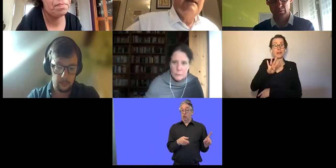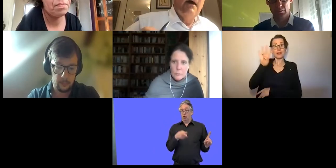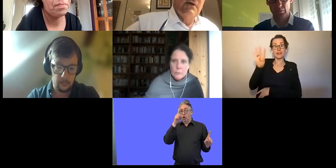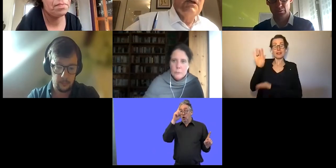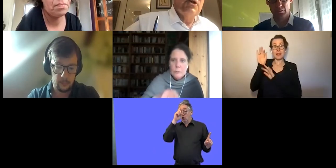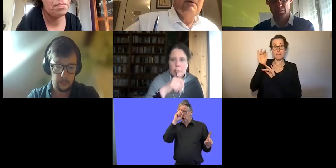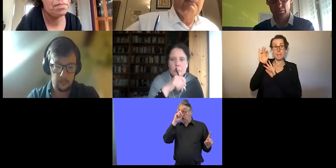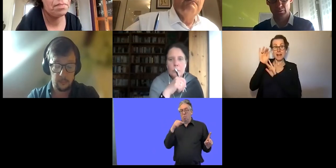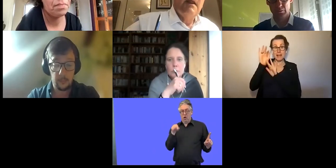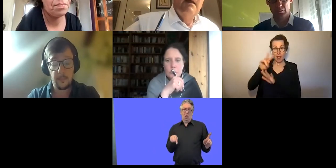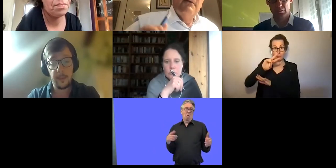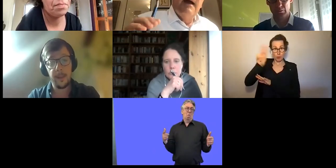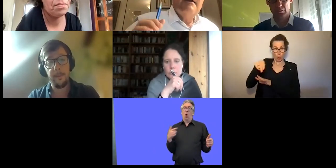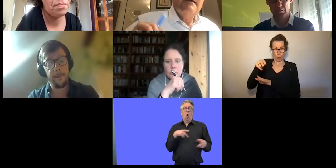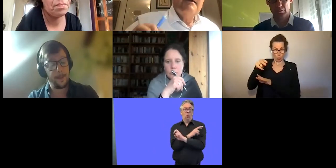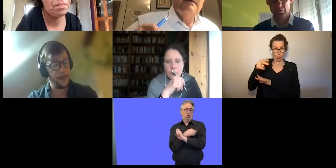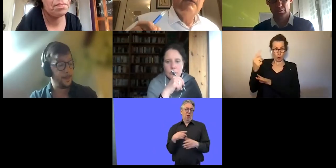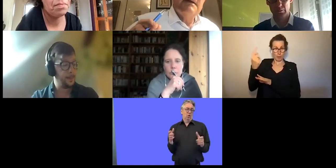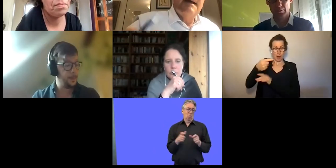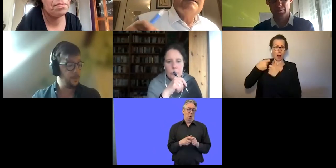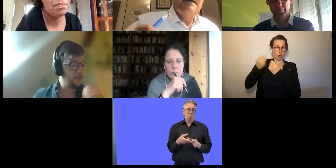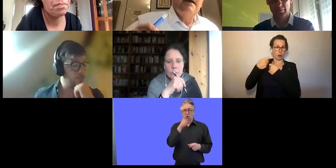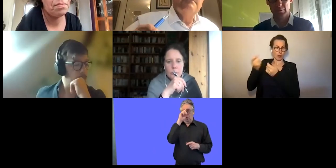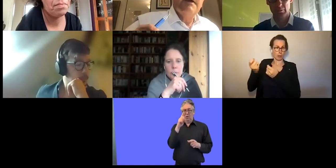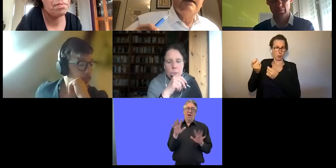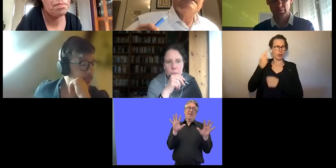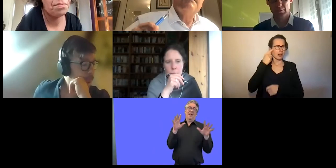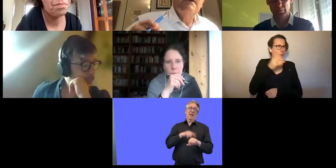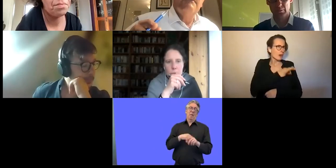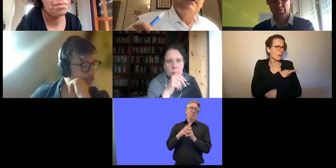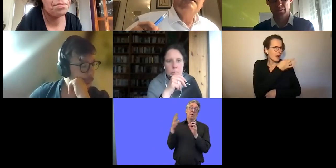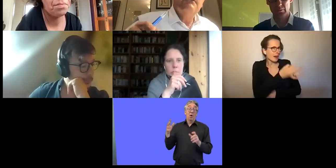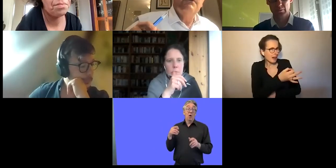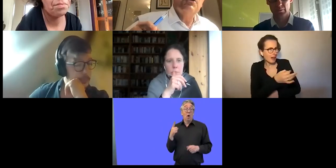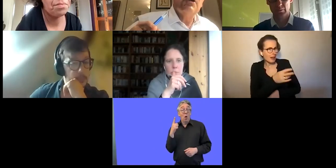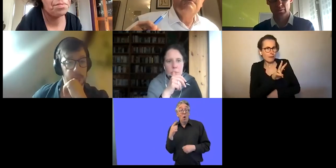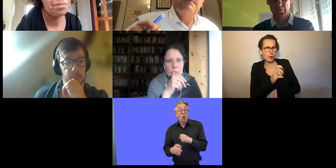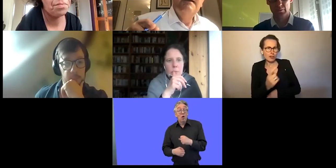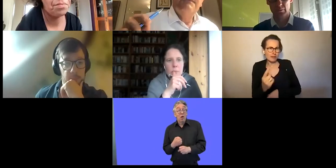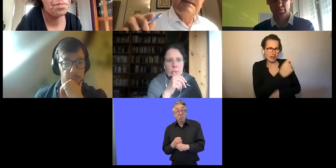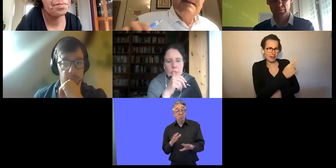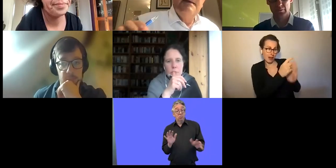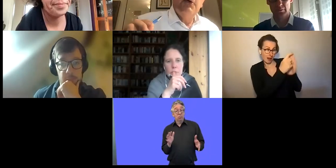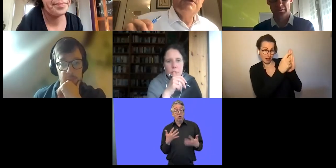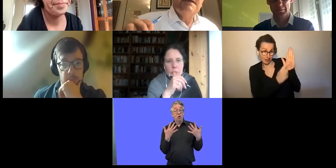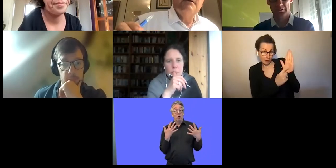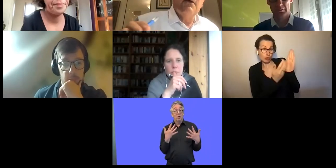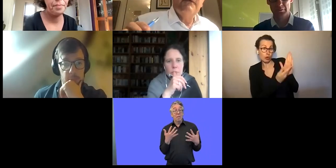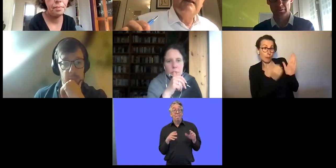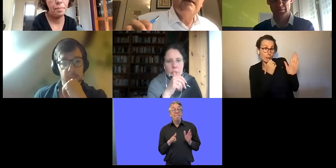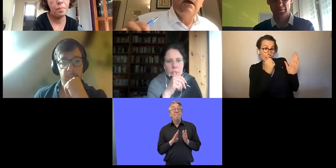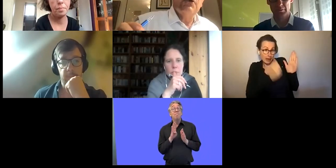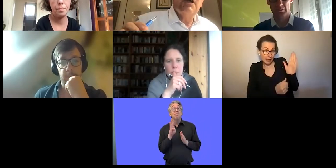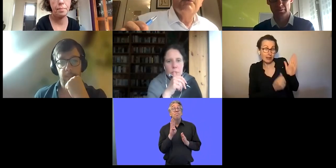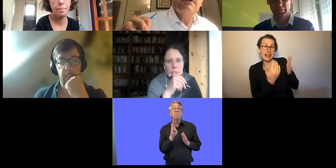jährlich ausgeschrieben. Frankreich hat vor 20 Jahren bereits verpflichtend vorgeschrieben, dass zehn Prozent der